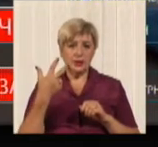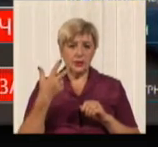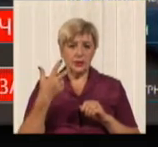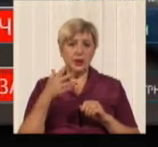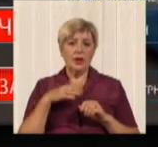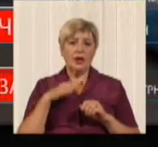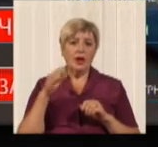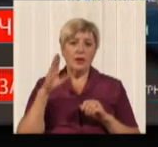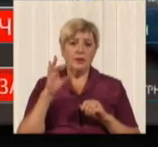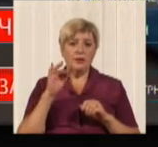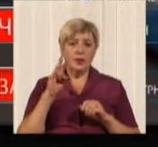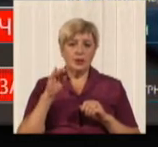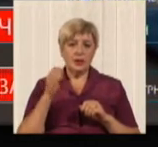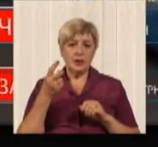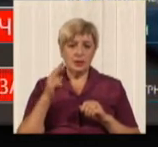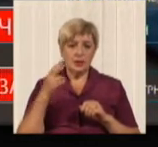Вінниця – 3,